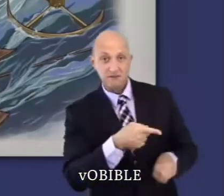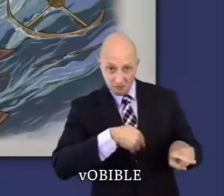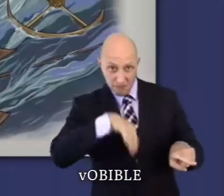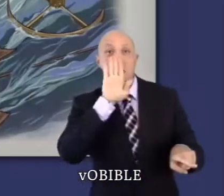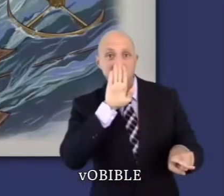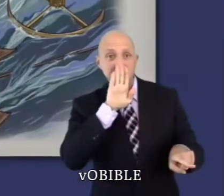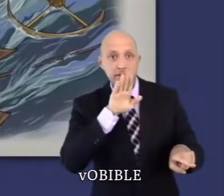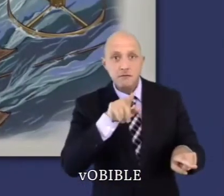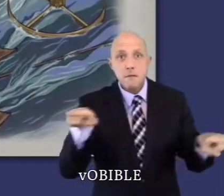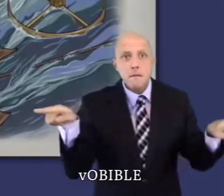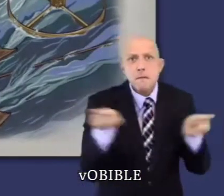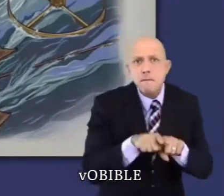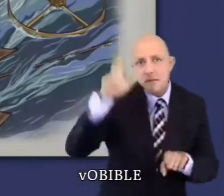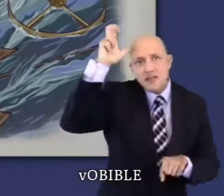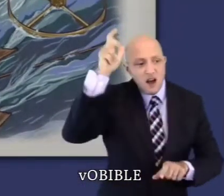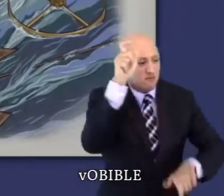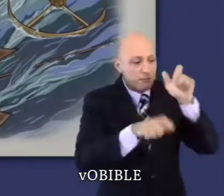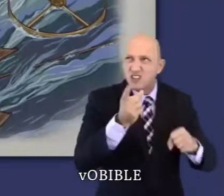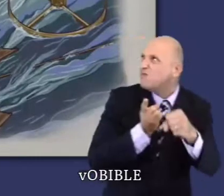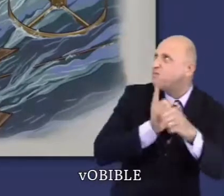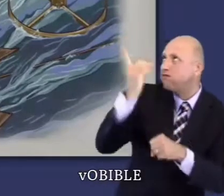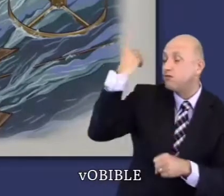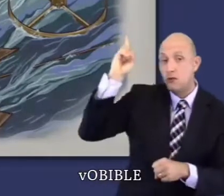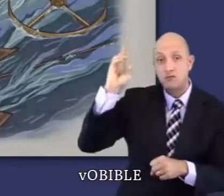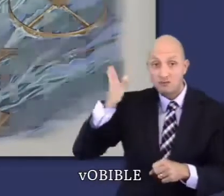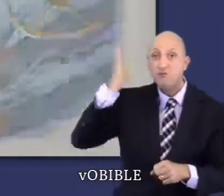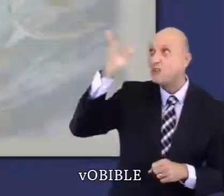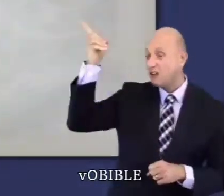'avertissement à tous ceux qui s'opposent à Jéhovah, notamment Satan.